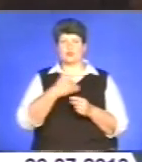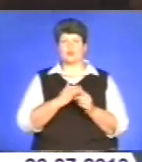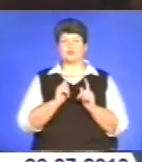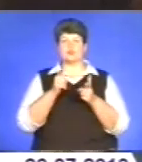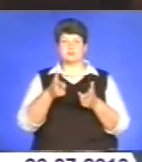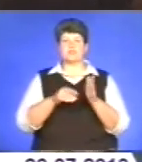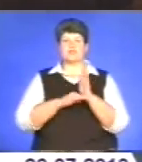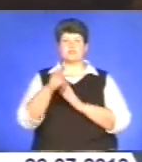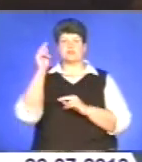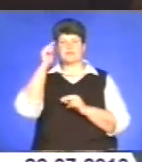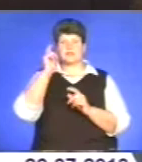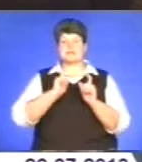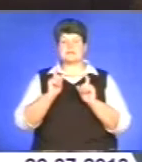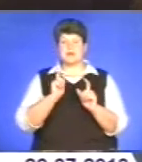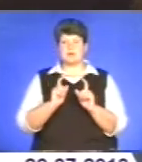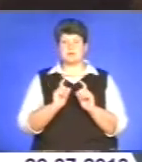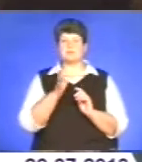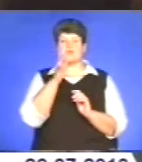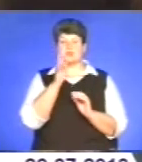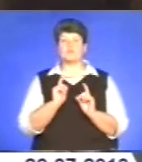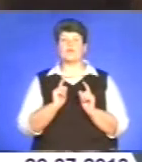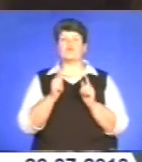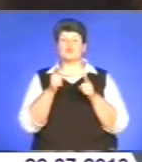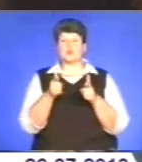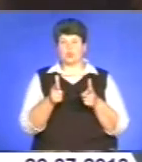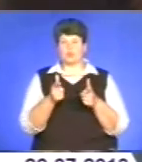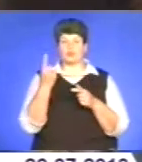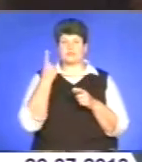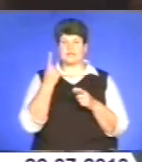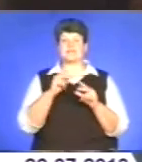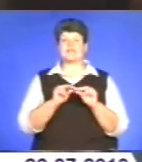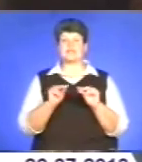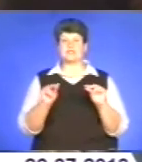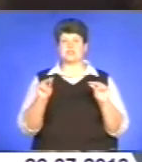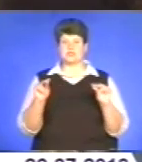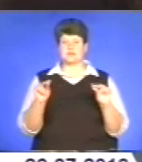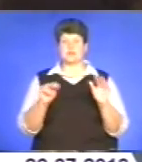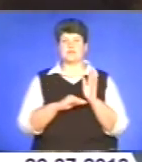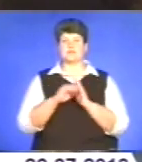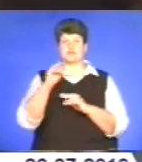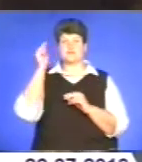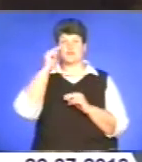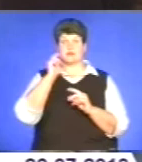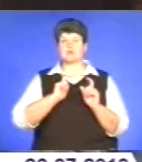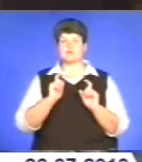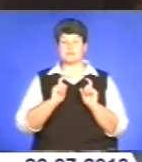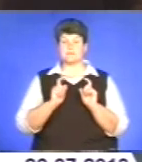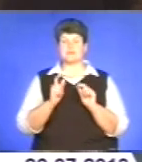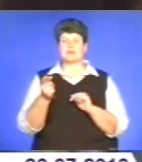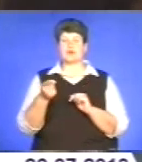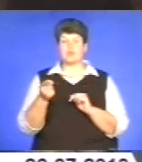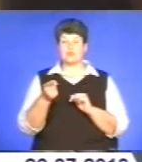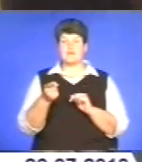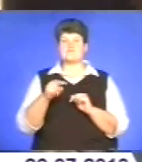заклад. Під час вступу в вищий навчальний заклад один із викладачів кафедри вищого навчального закладу міста Тернополя